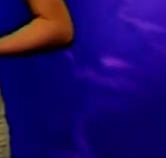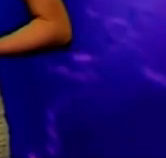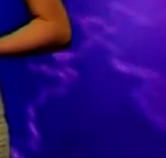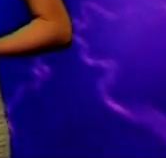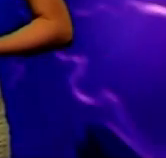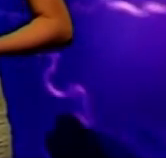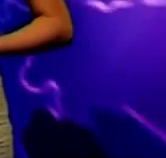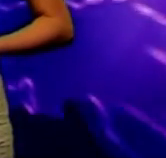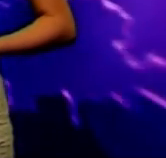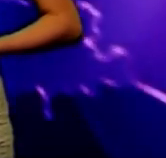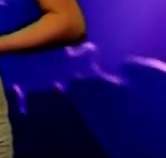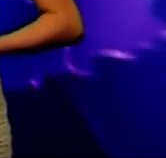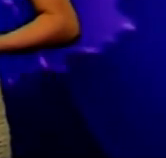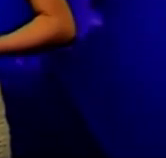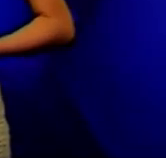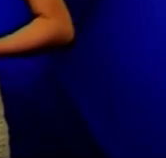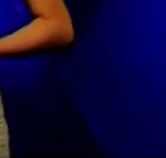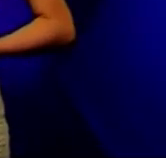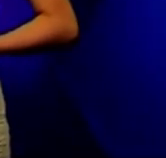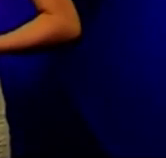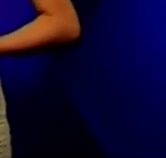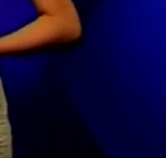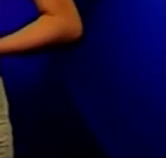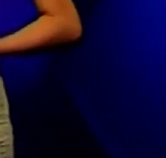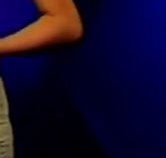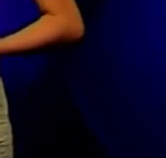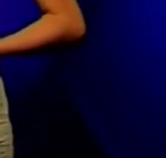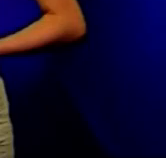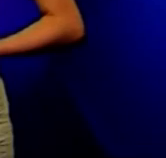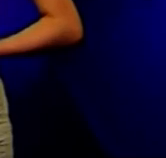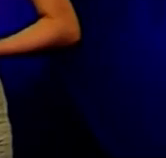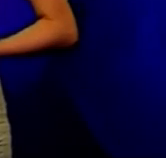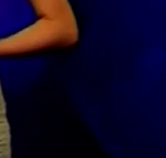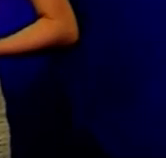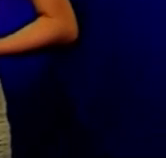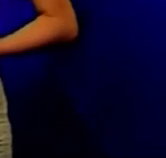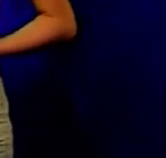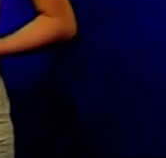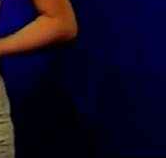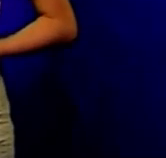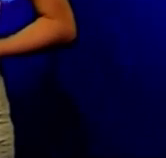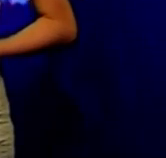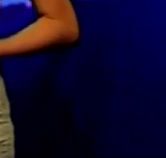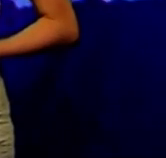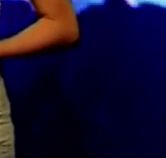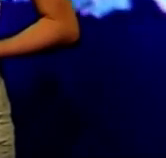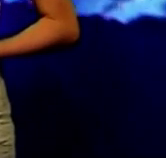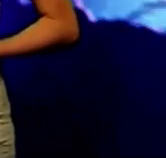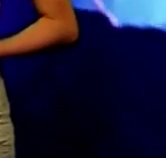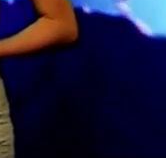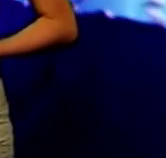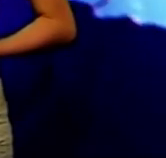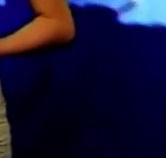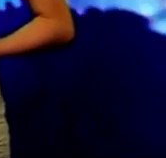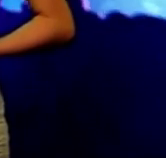травня, ви дізнаєтеся просто за мить. В студії з вами Анна Усикова, вітаю. Отже, по Кіровограду та області буде